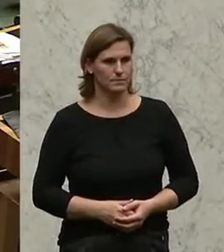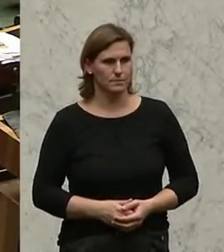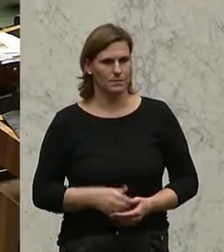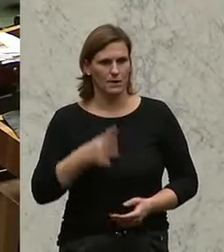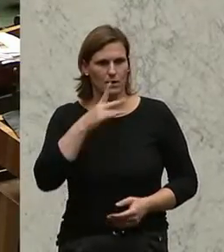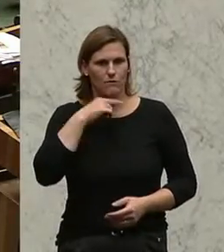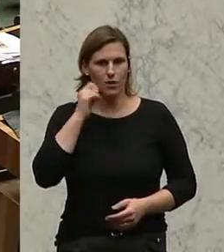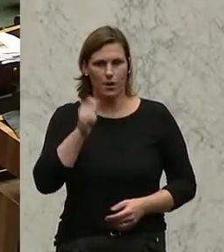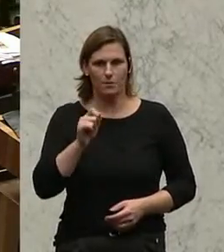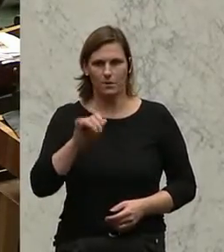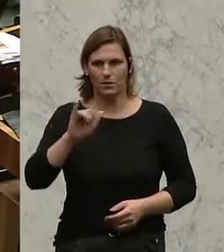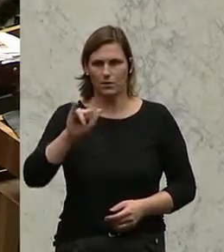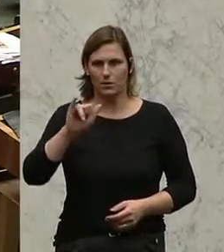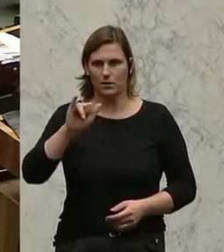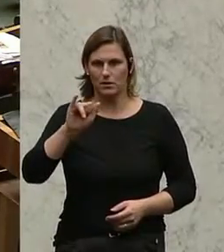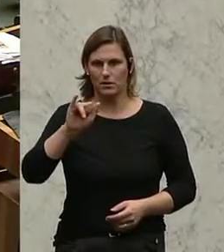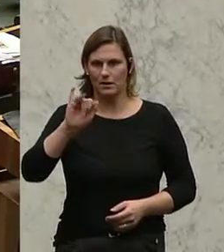Das ist nur der Fraktionslose, Rupert Doppler.